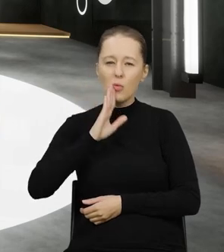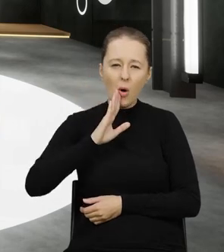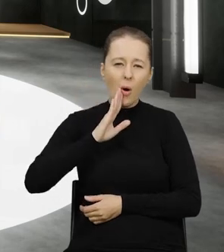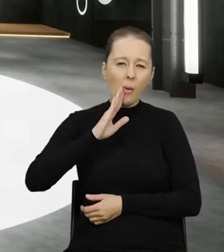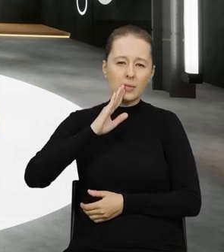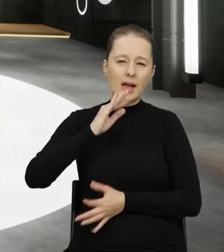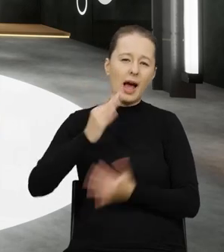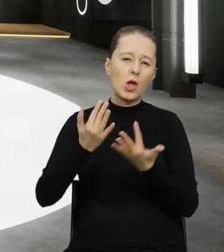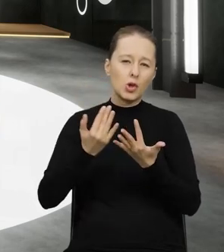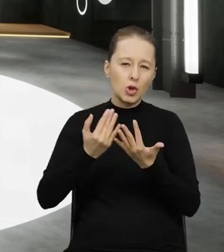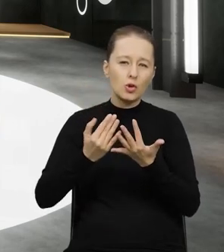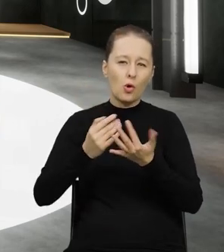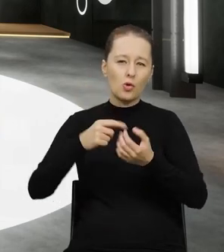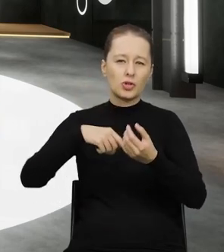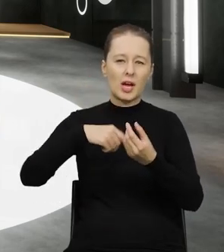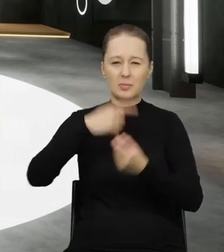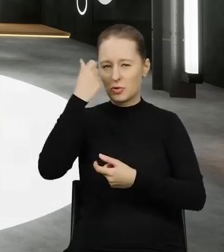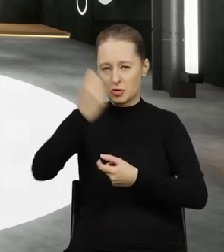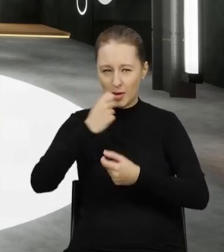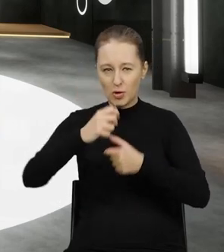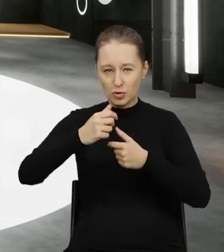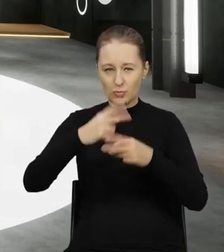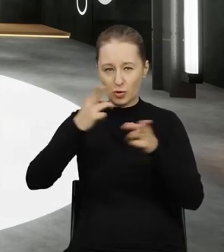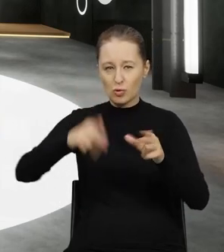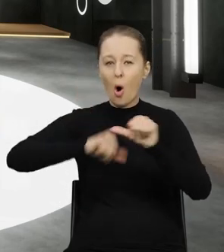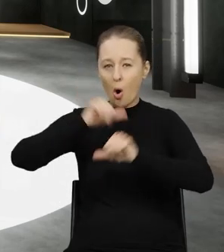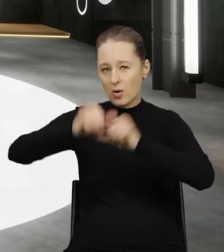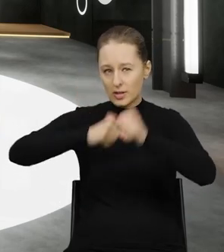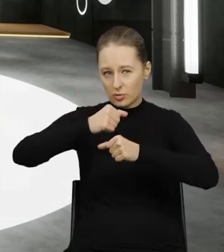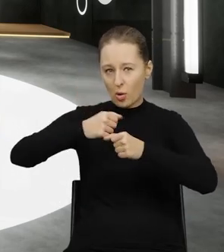masę odpadów są w stanie przerobić rocznie.